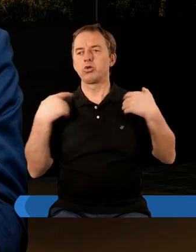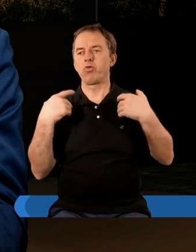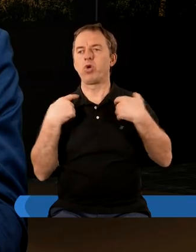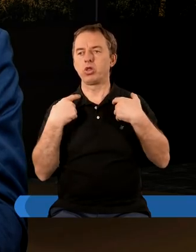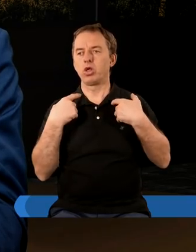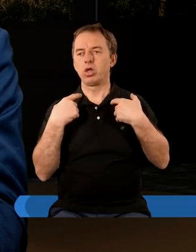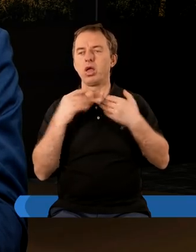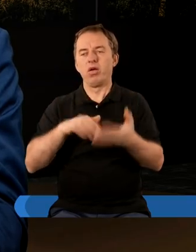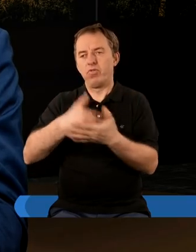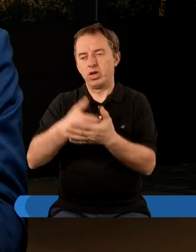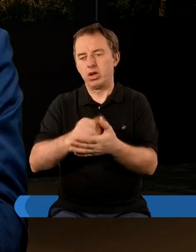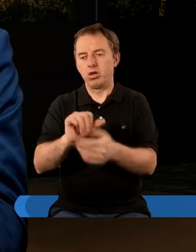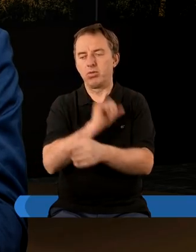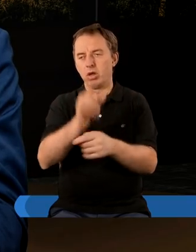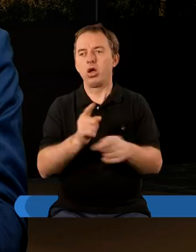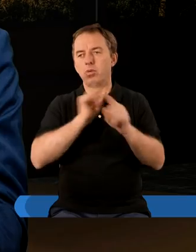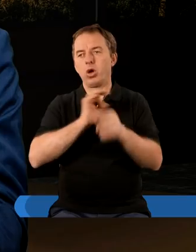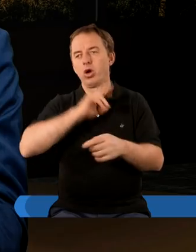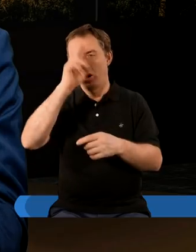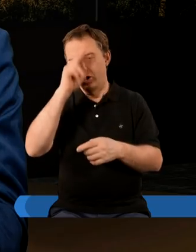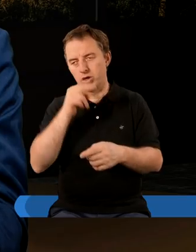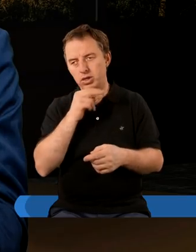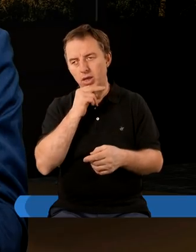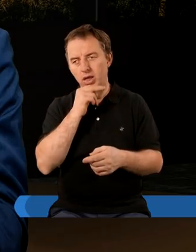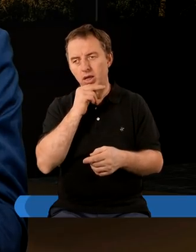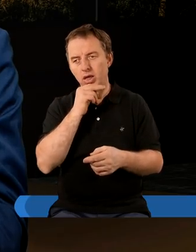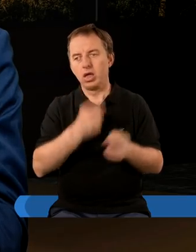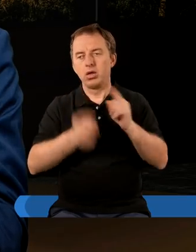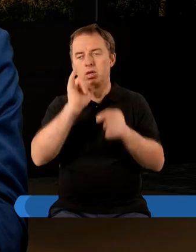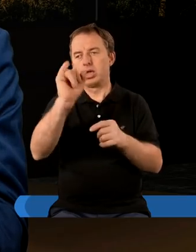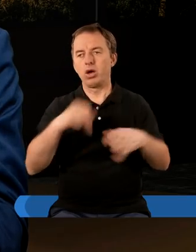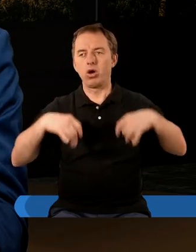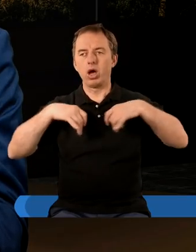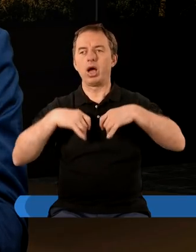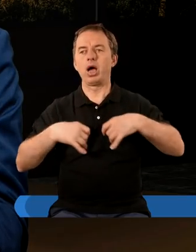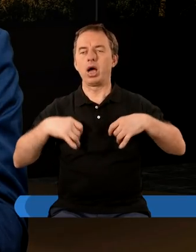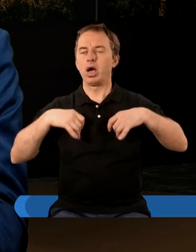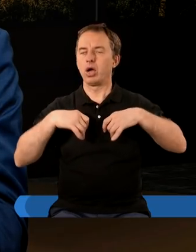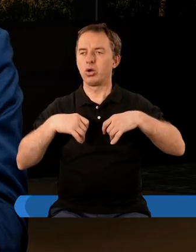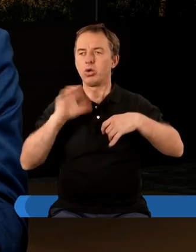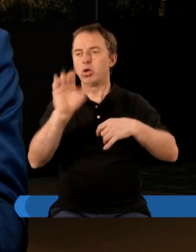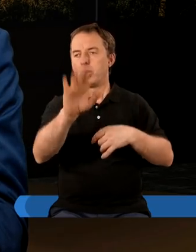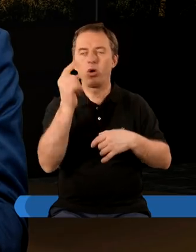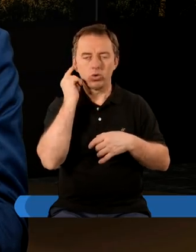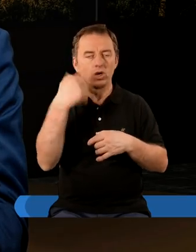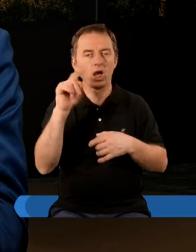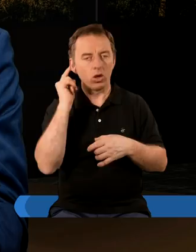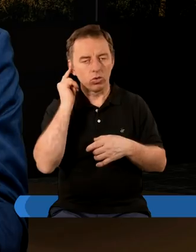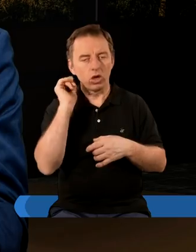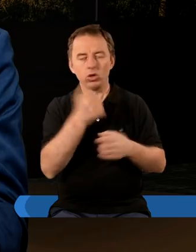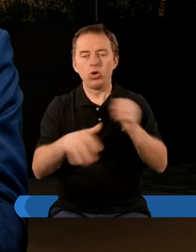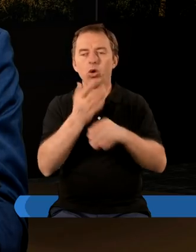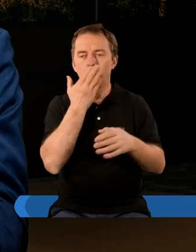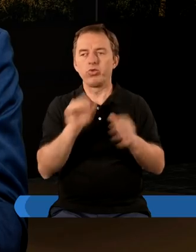żywota i wyznam imię jego przed moim ojcem i przed jego aniołami kto ma uszy niechaj